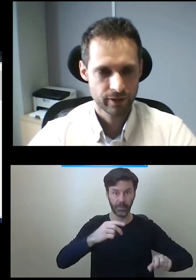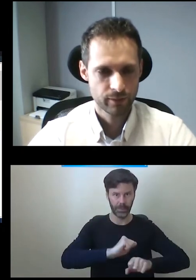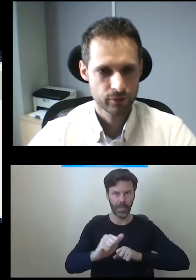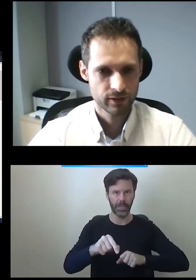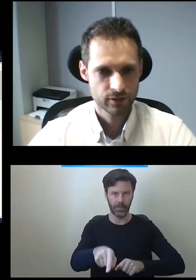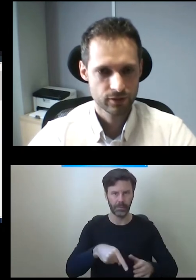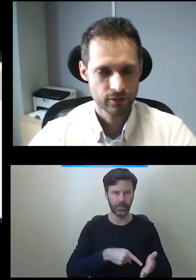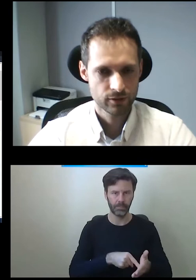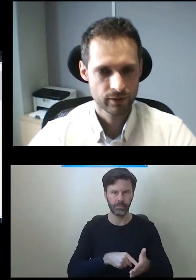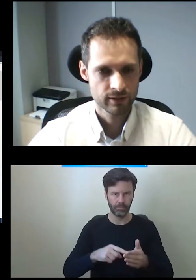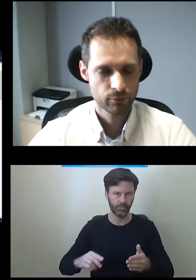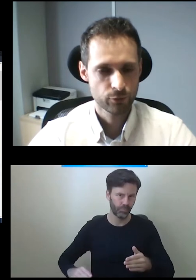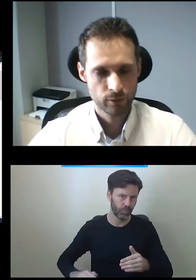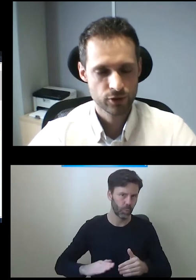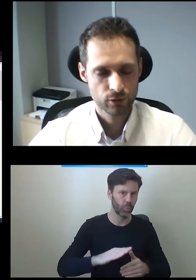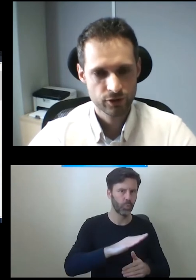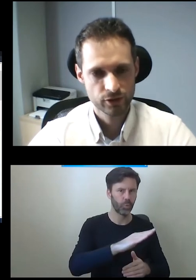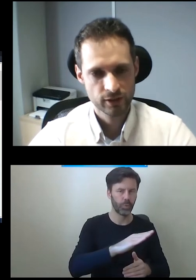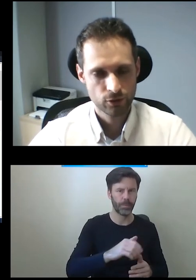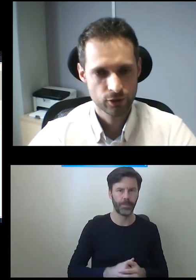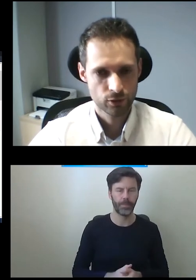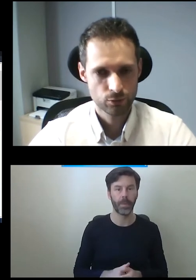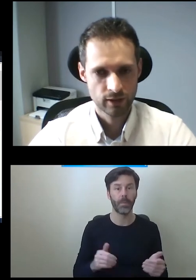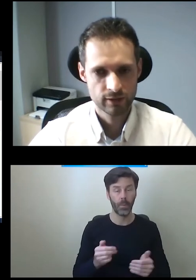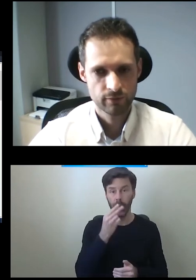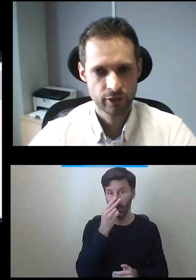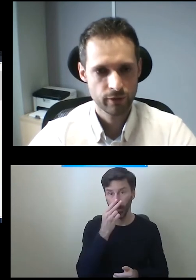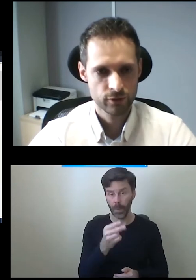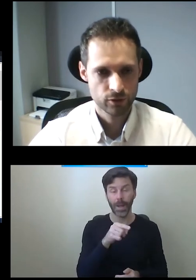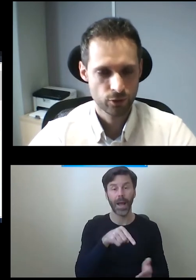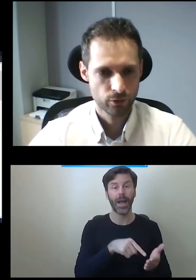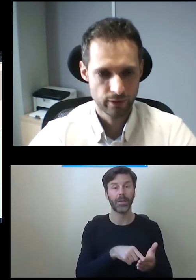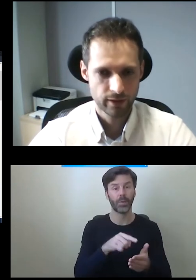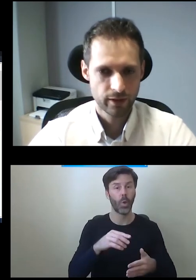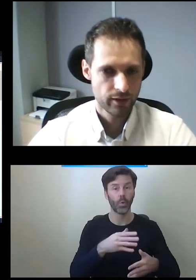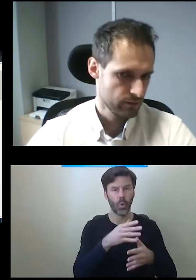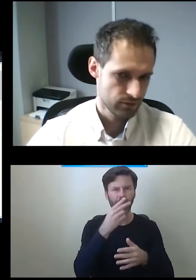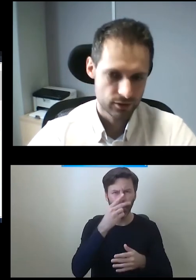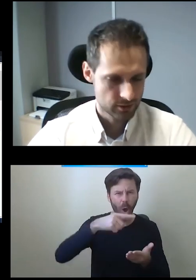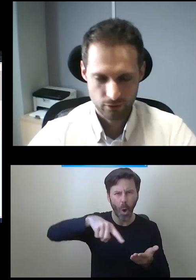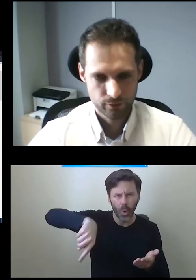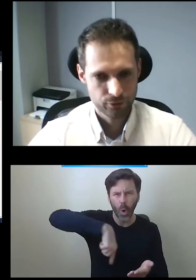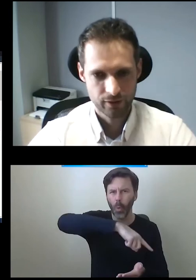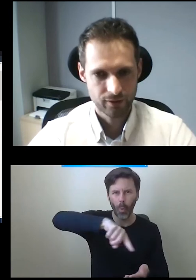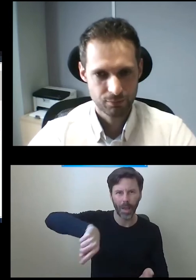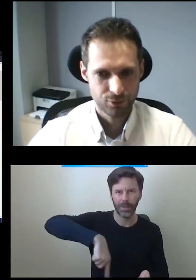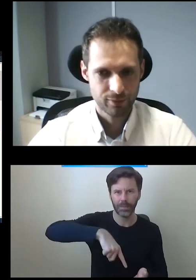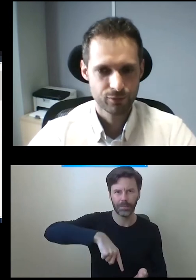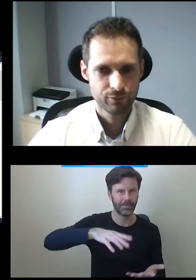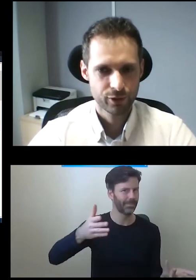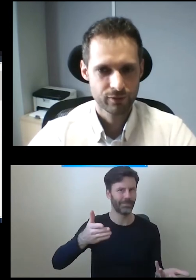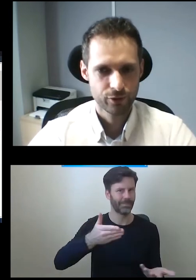Taki podjazd też sobie klien zamówił. Tutaj można zauważyć, że te schody, które tutaj realizowaliśmy, one są okrągłe. To też nie stanowiło żadnego